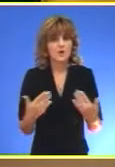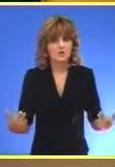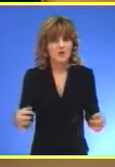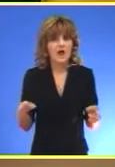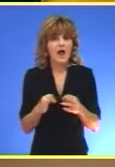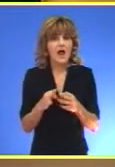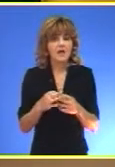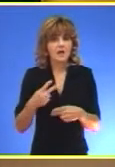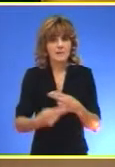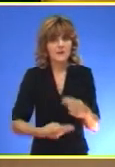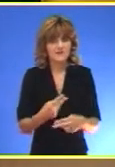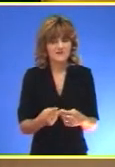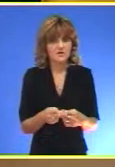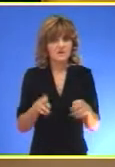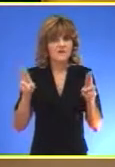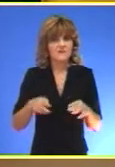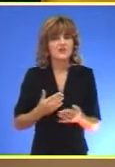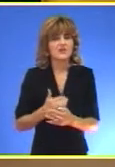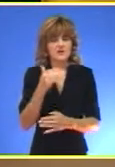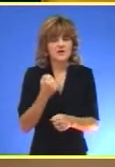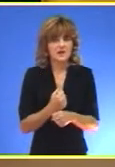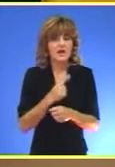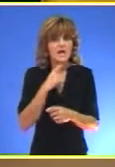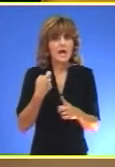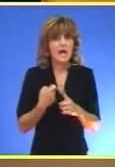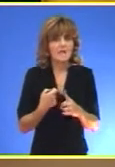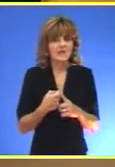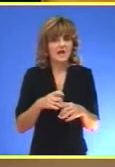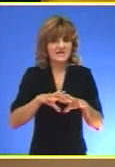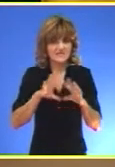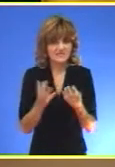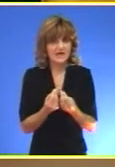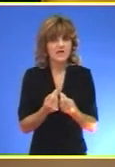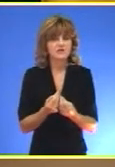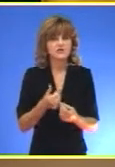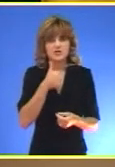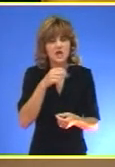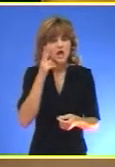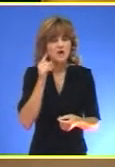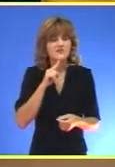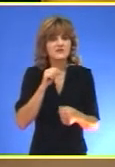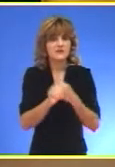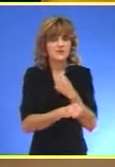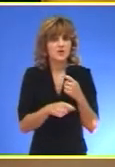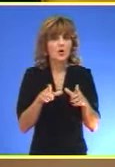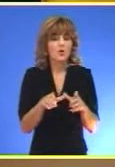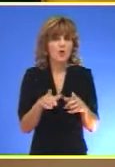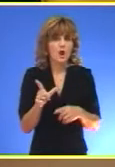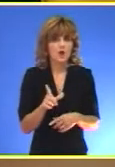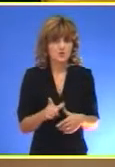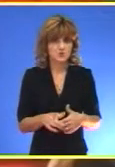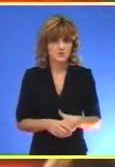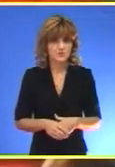agrarne proizvodnje Intenzivnija razmena robe I kapitala I zajednički projekti Novosadskog i Univerziteta u Lođu